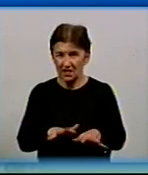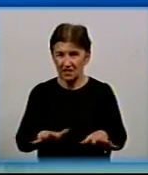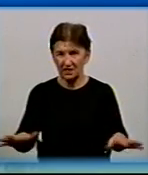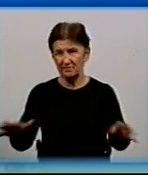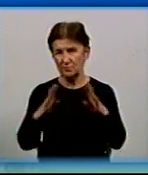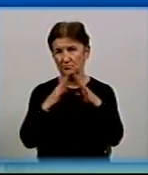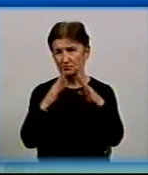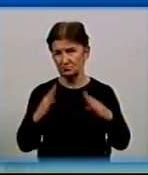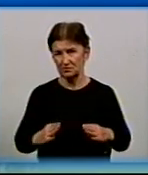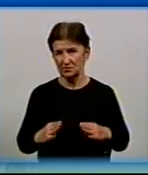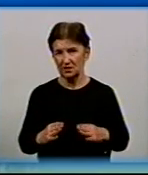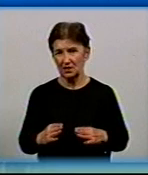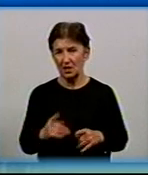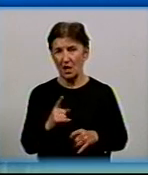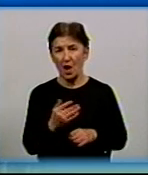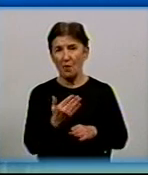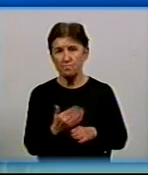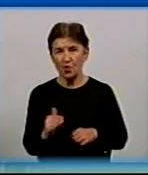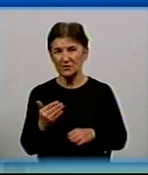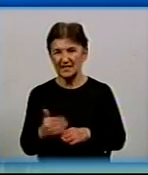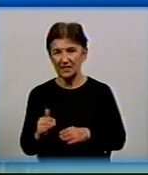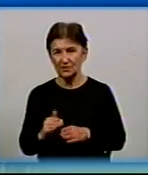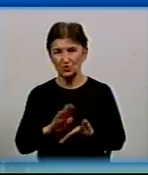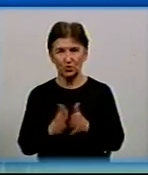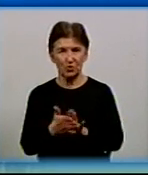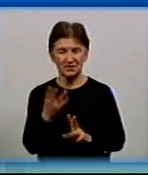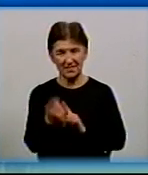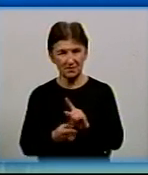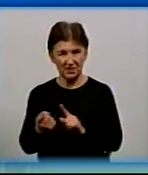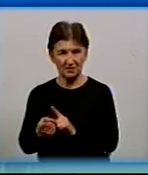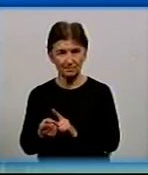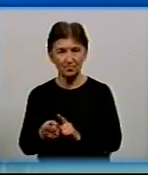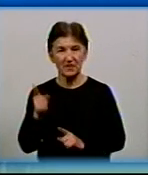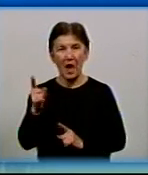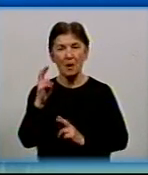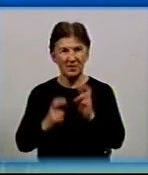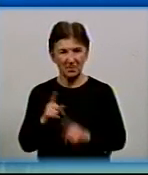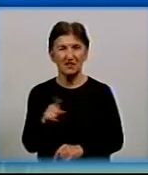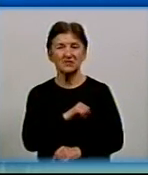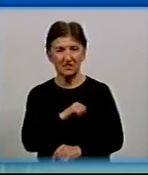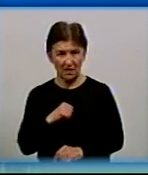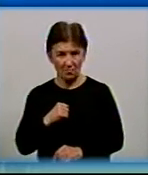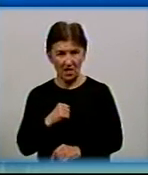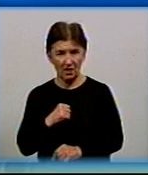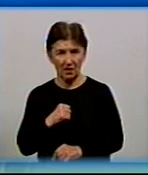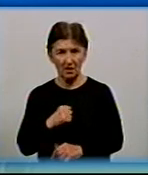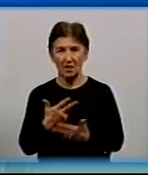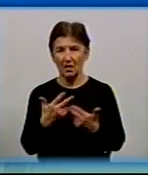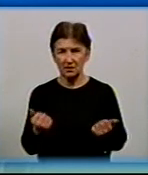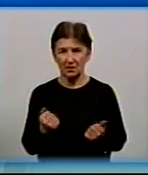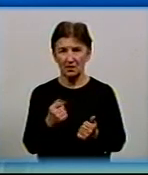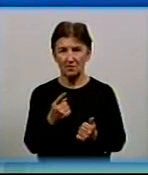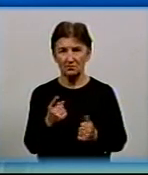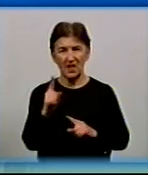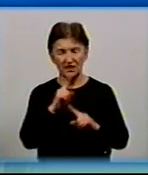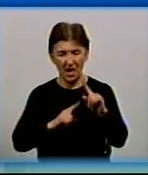житловим будинкам. Тобто, постійно ситуація змінюється. Але підприємство саме справляється, чи місто допомагає? Так, ми провели декілька